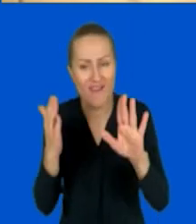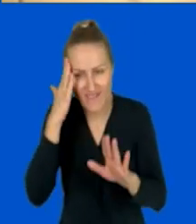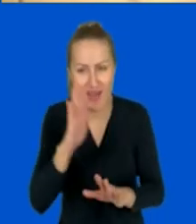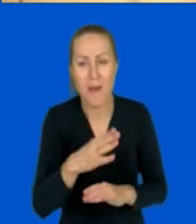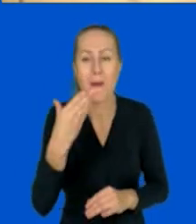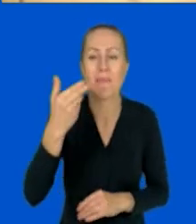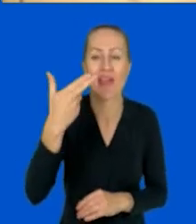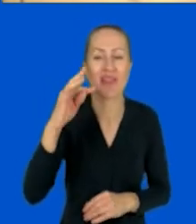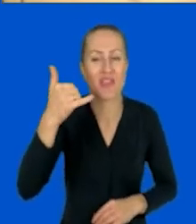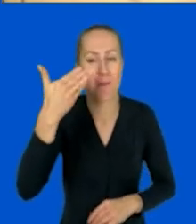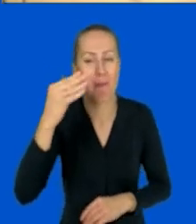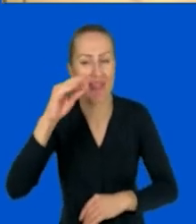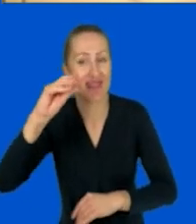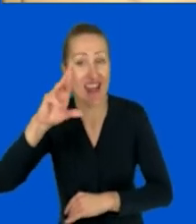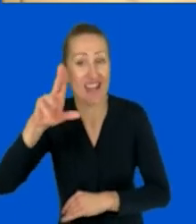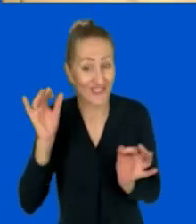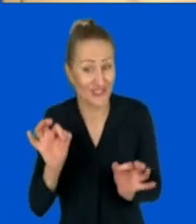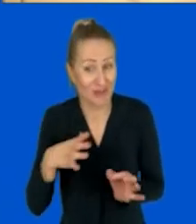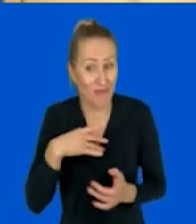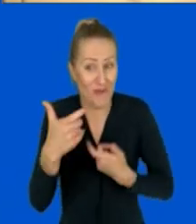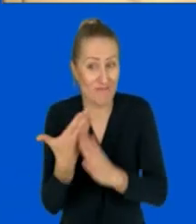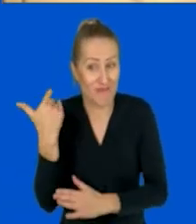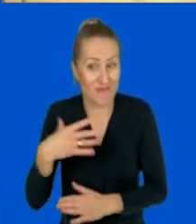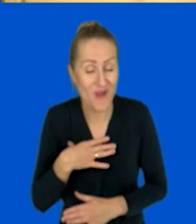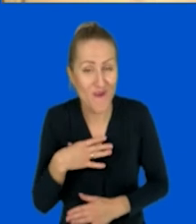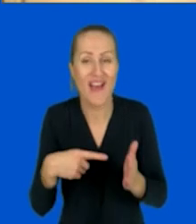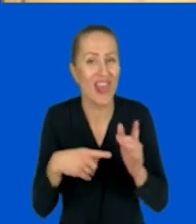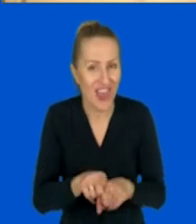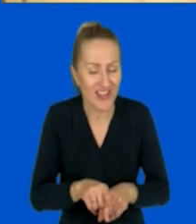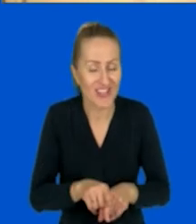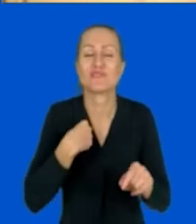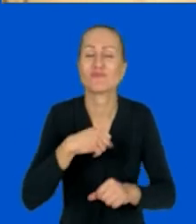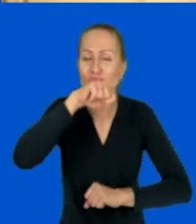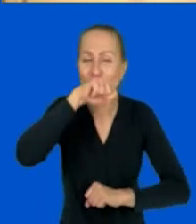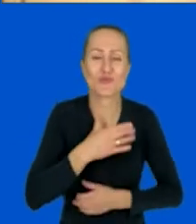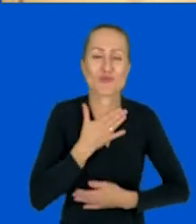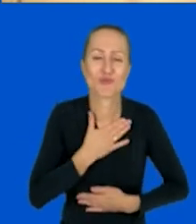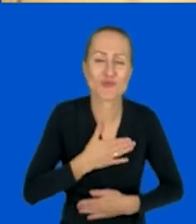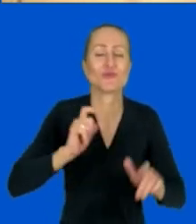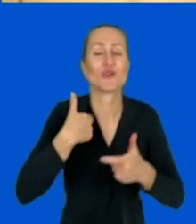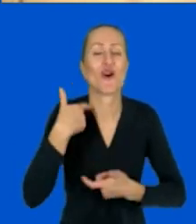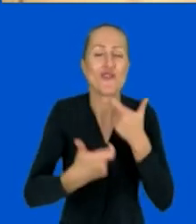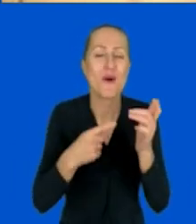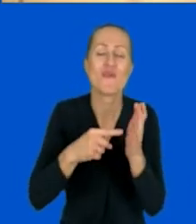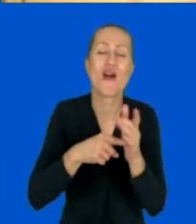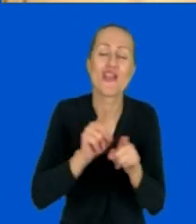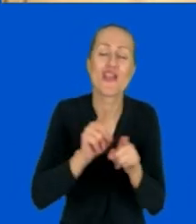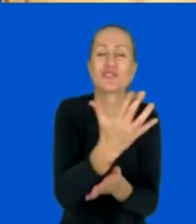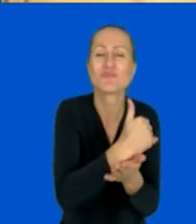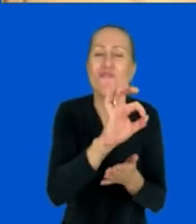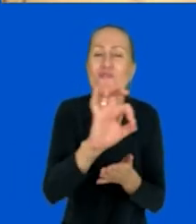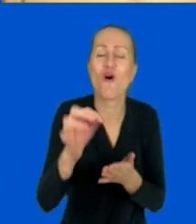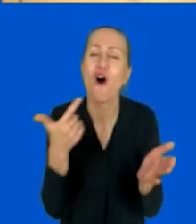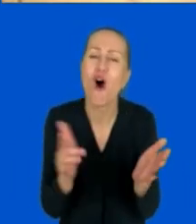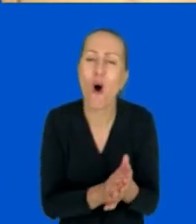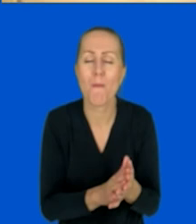Oczywiście Mentimeter, z którego już dzisiaj korzystaliśmy. No i moje ulubione narzędzia, z których korzystam i do zbierania